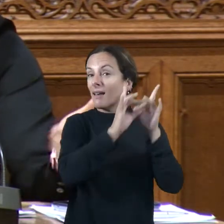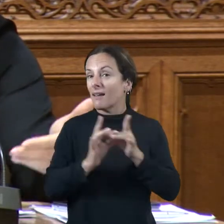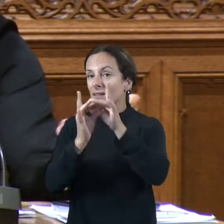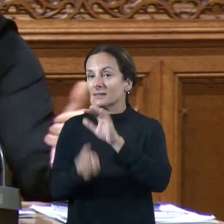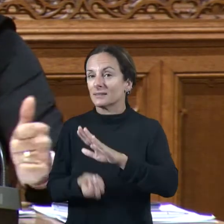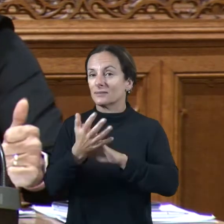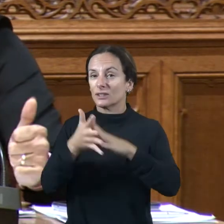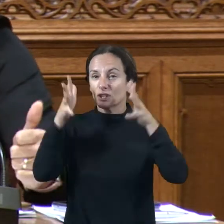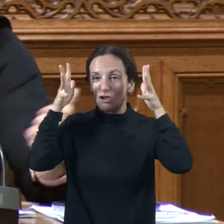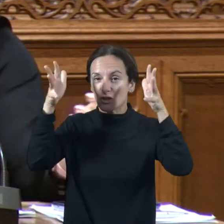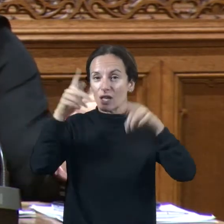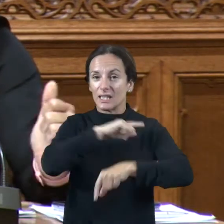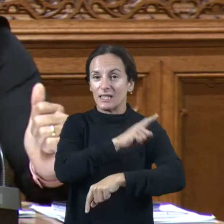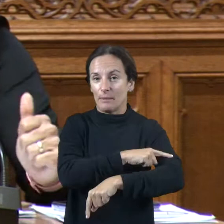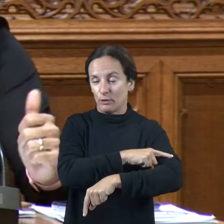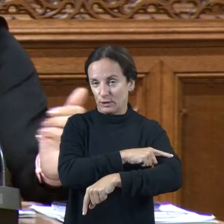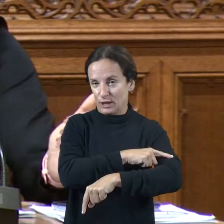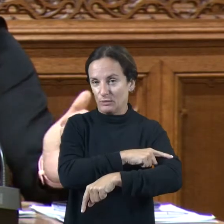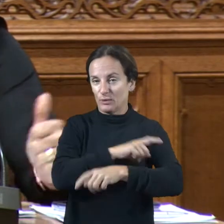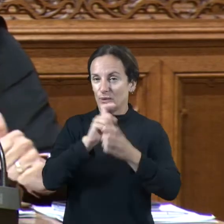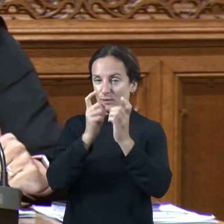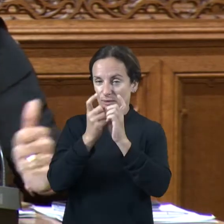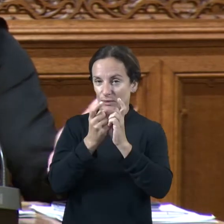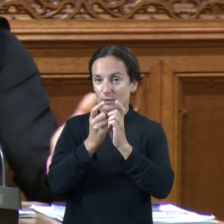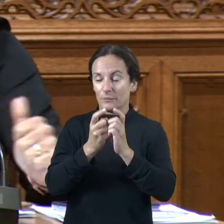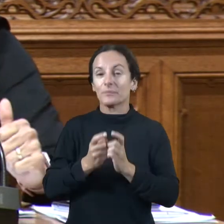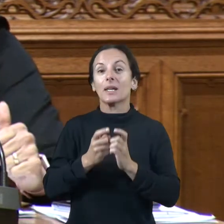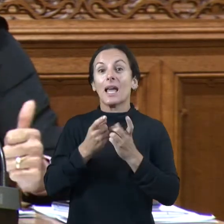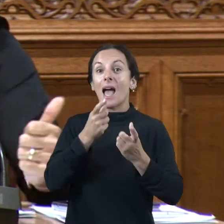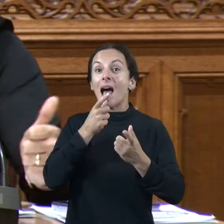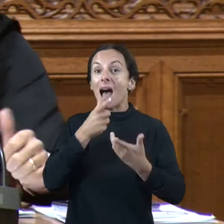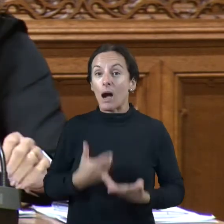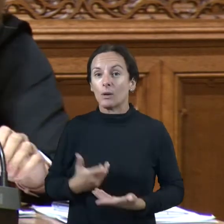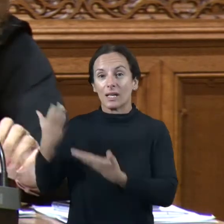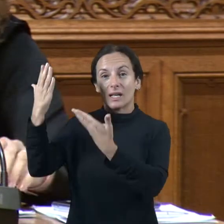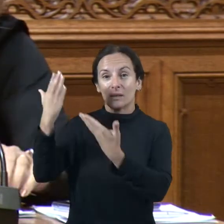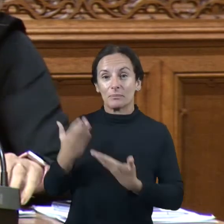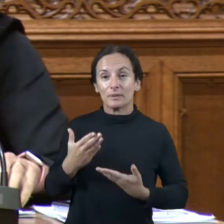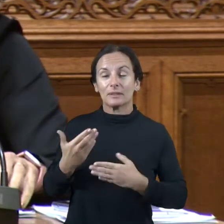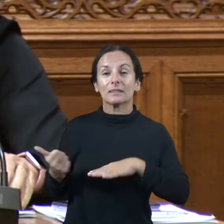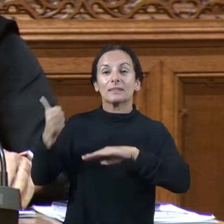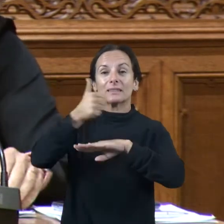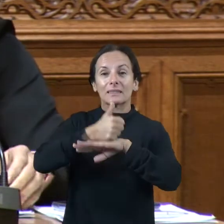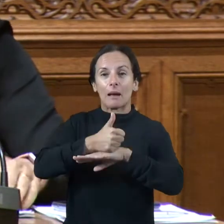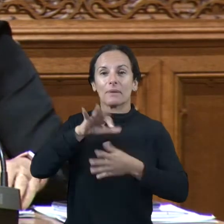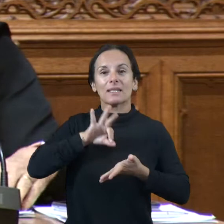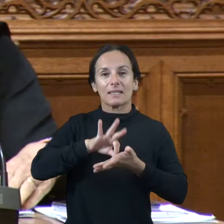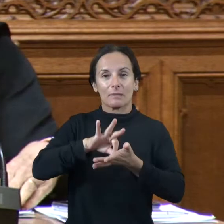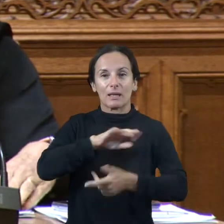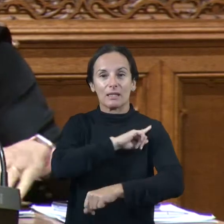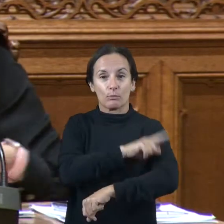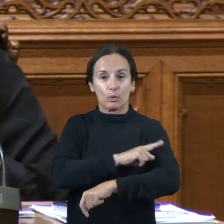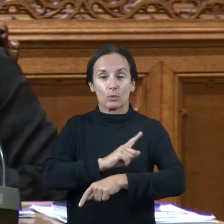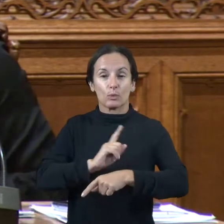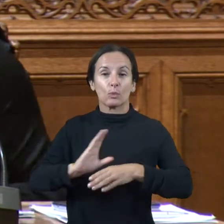en aquests moments tenim el cap de servei d'esport basi el senyor Miquel Roca que serà qui mos explicarà el seu funcionament moltíssimes gràcies